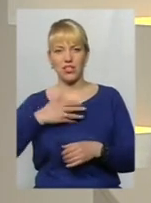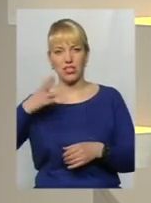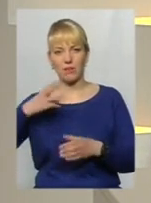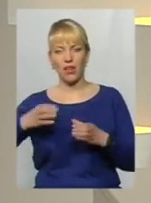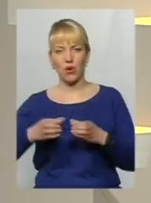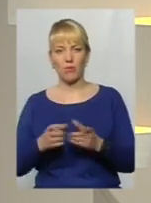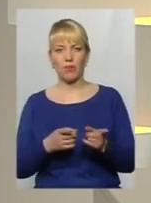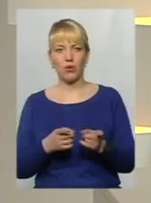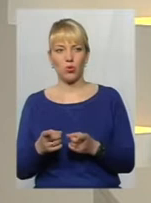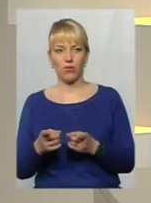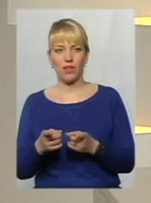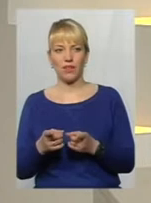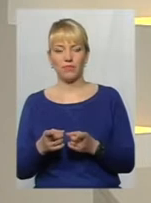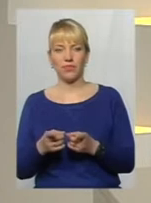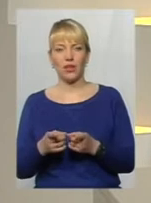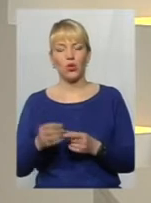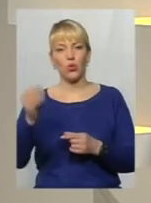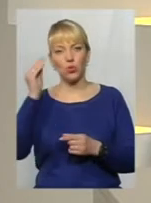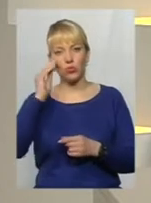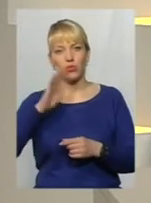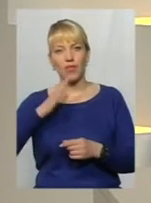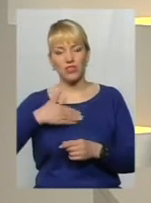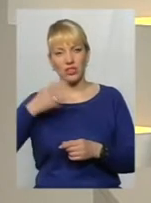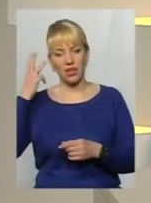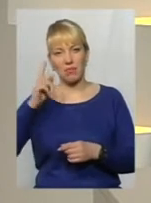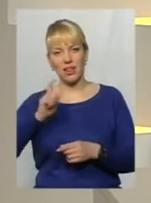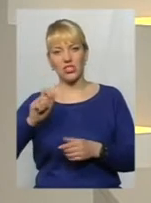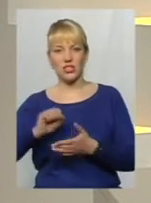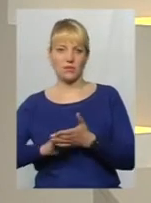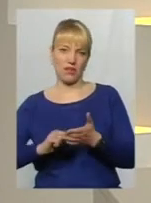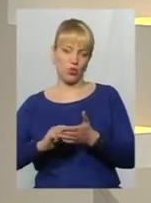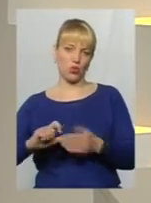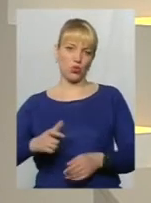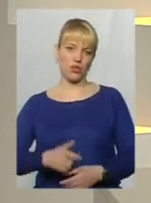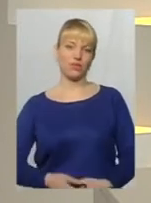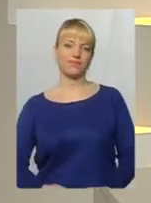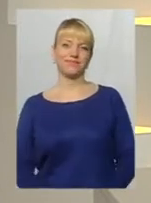підготувала думку наших хмельничан з приводу доріг. Давайте подивимося.